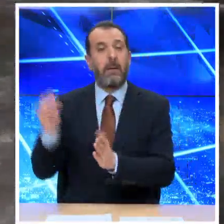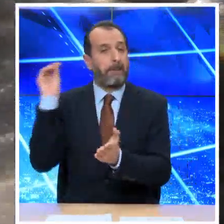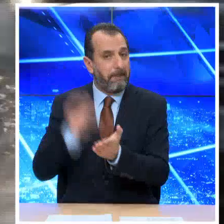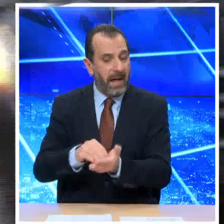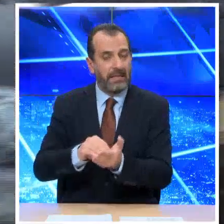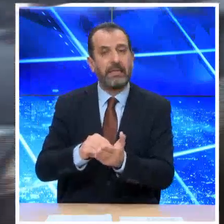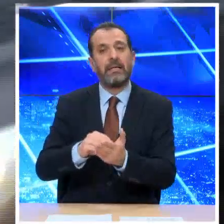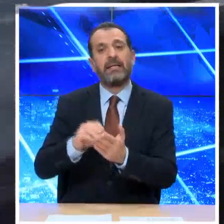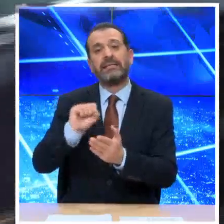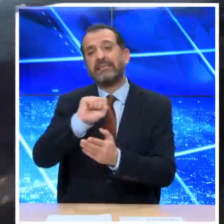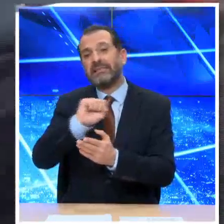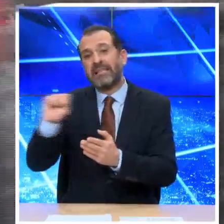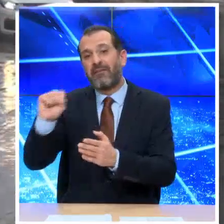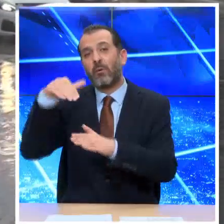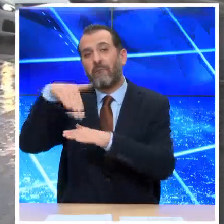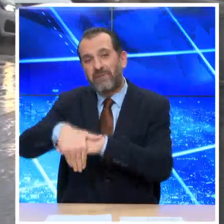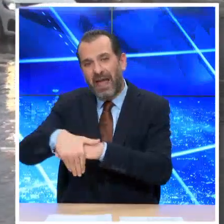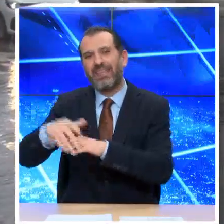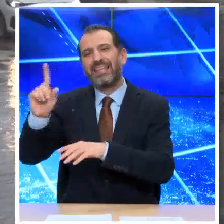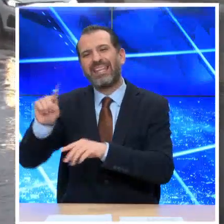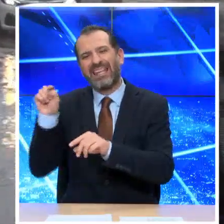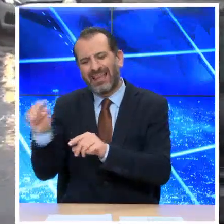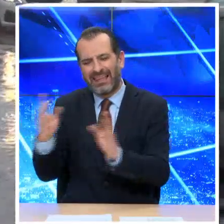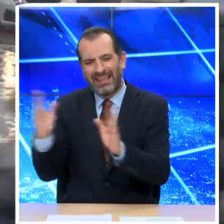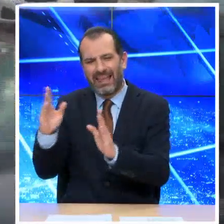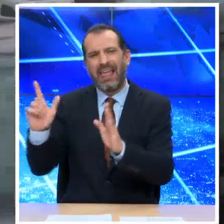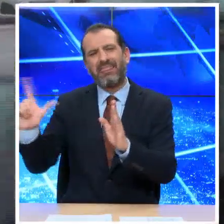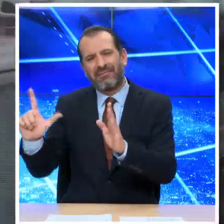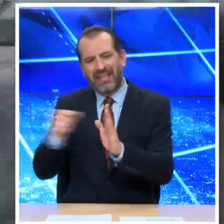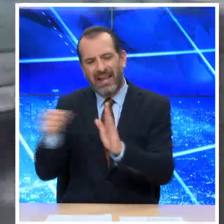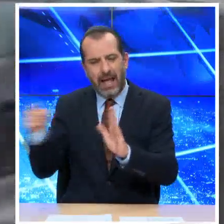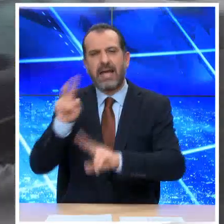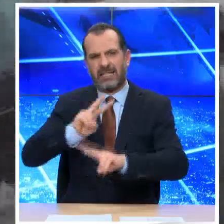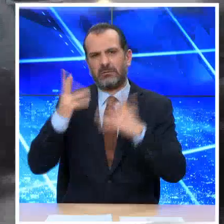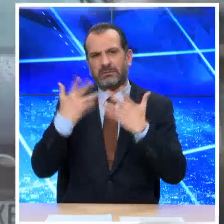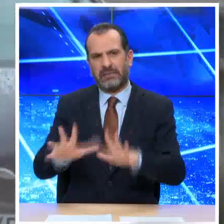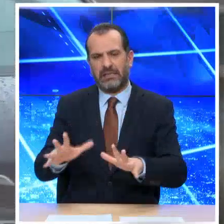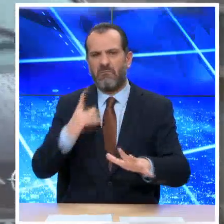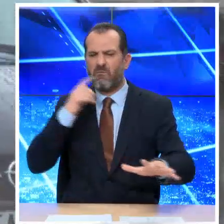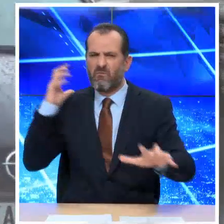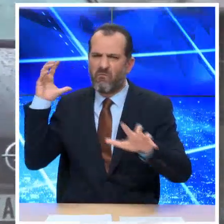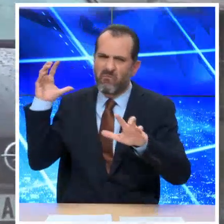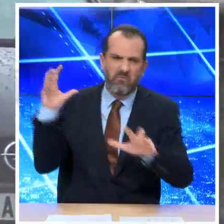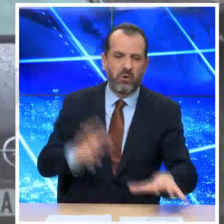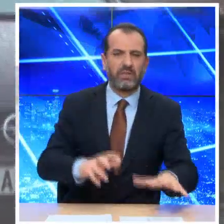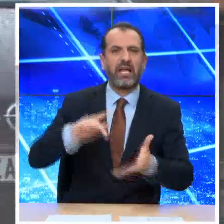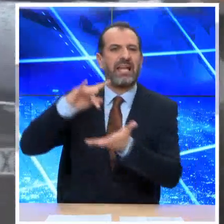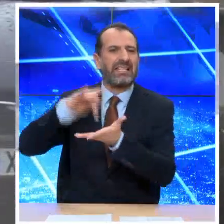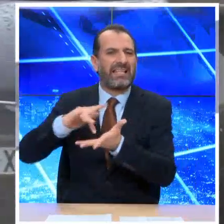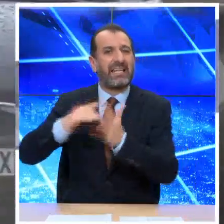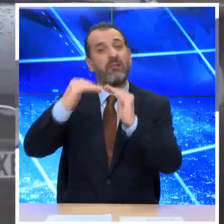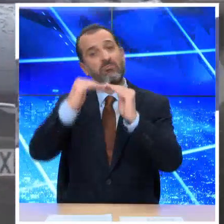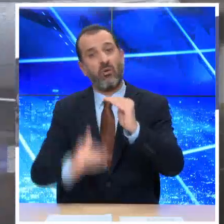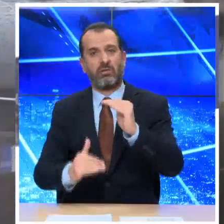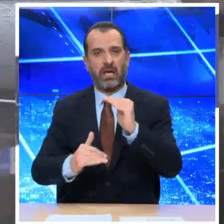κυρίως από το Σάββατο το βράδυ προς τη Κυριακή και Δευτέρα με πολλές βροχές στα κυπρικά και τα νότια